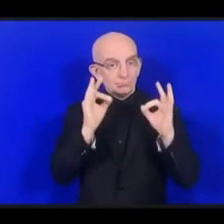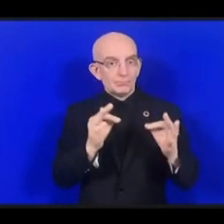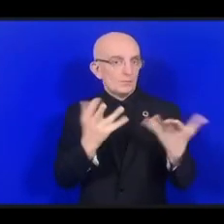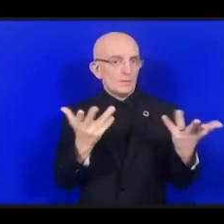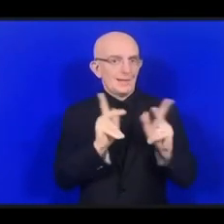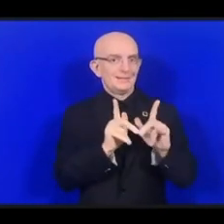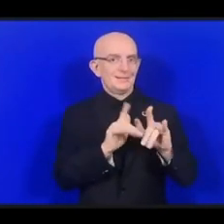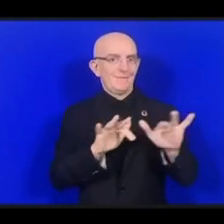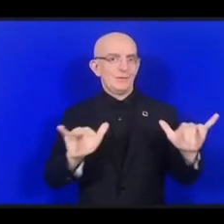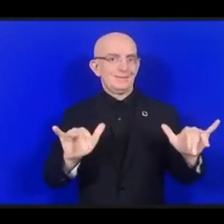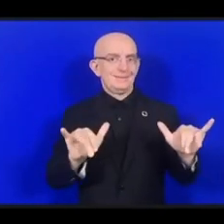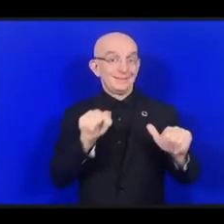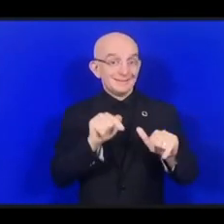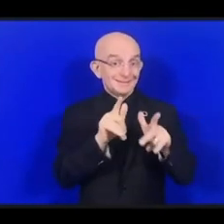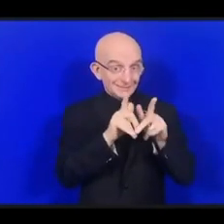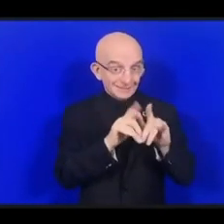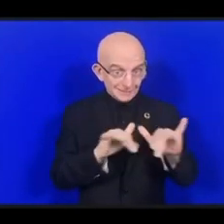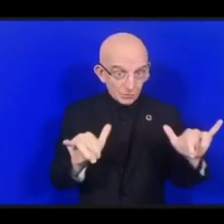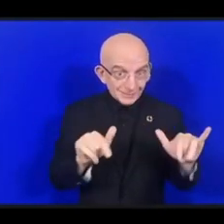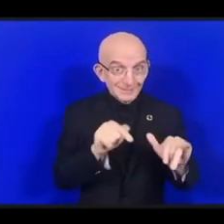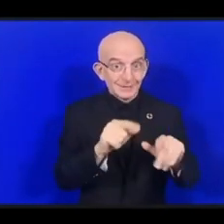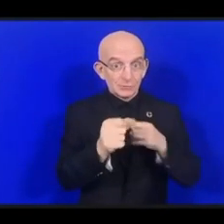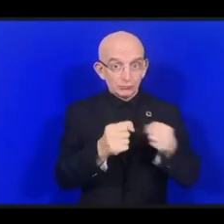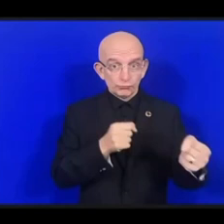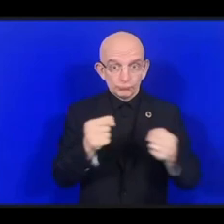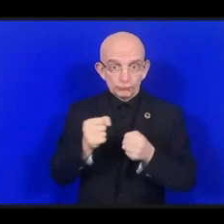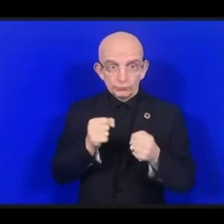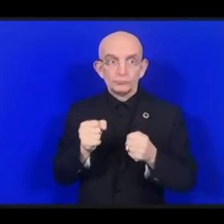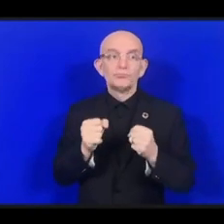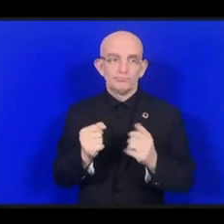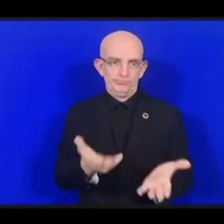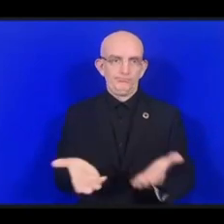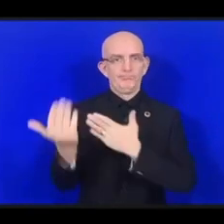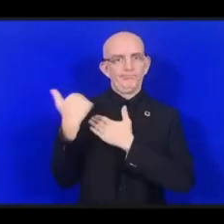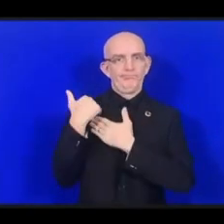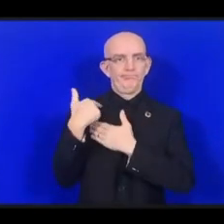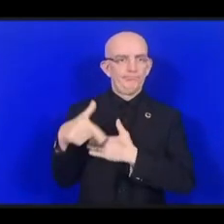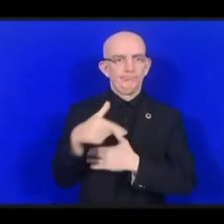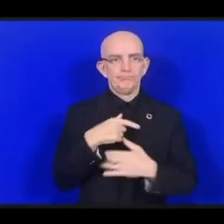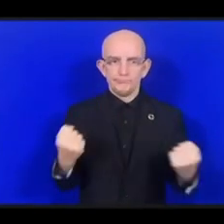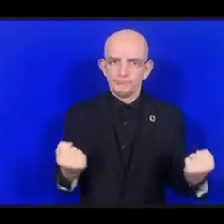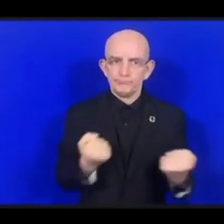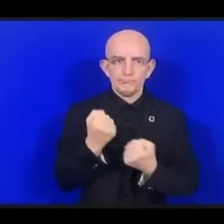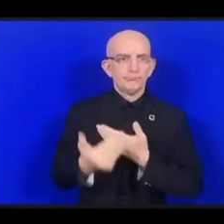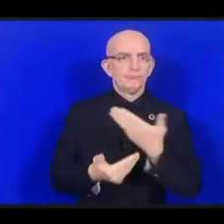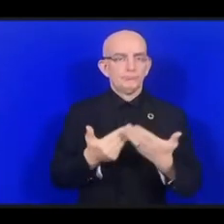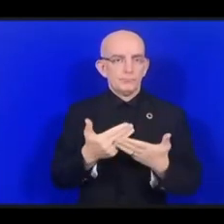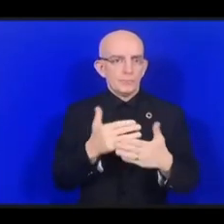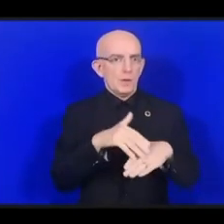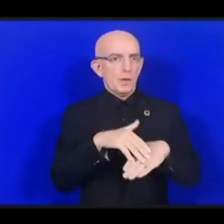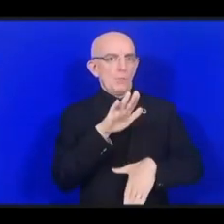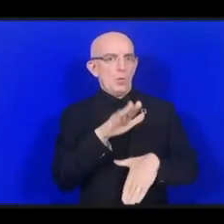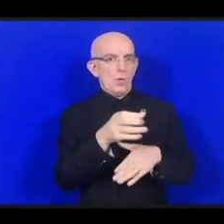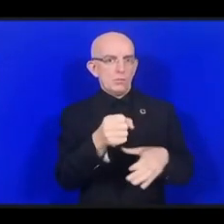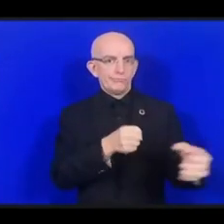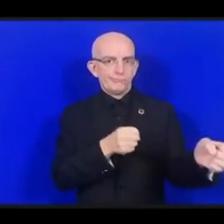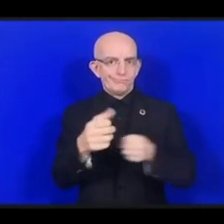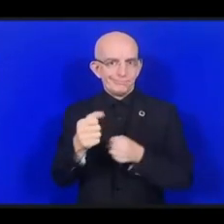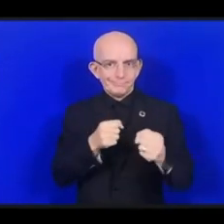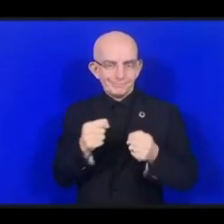нашу устойчивость к вопросам, которые стоят перед всеми нами. И мы должны